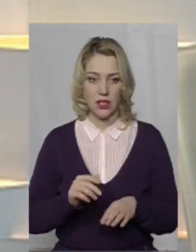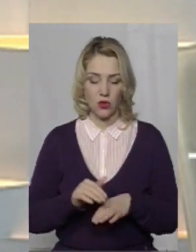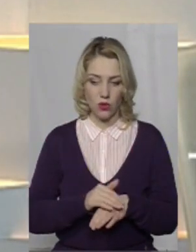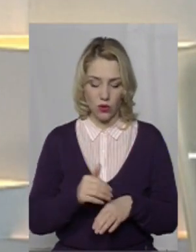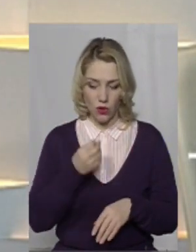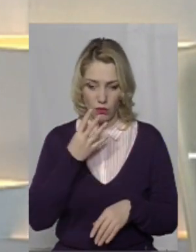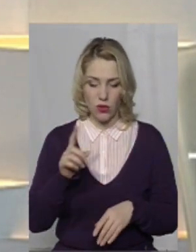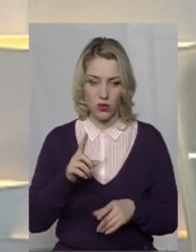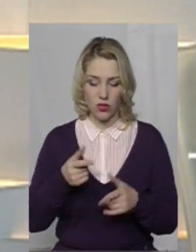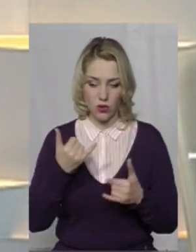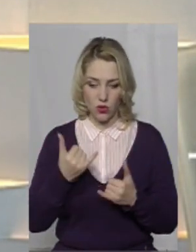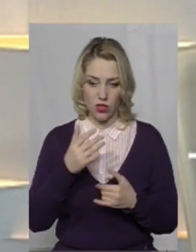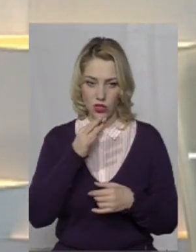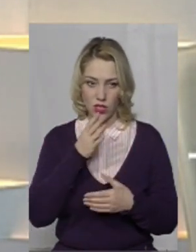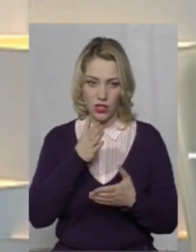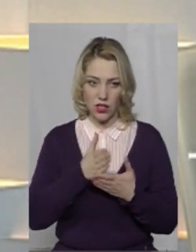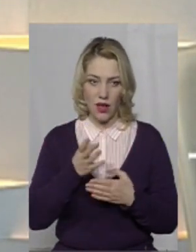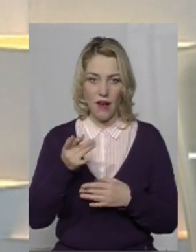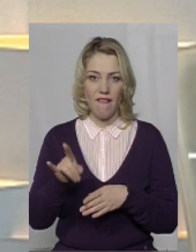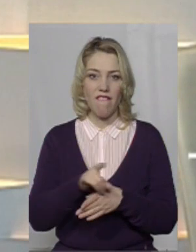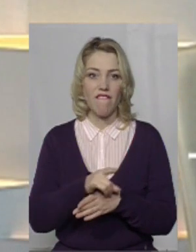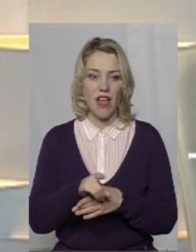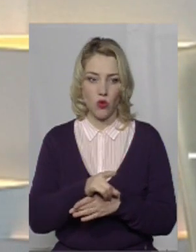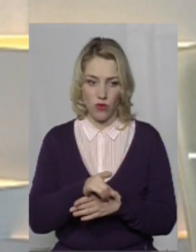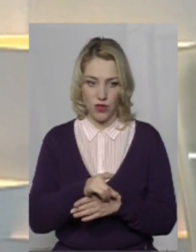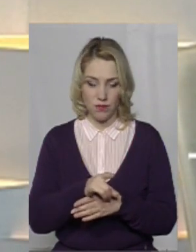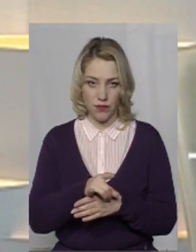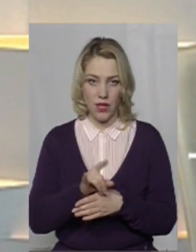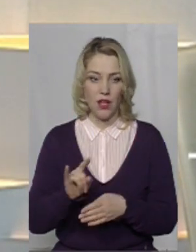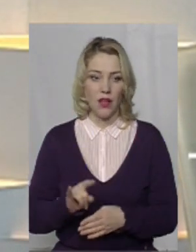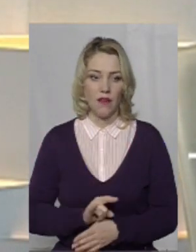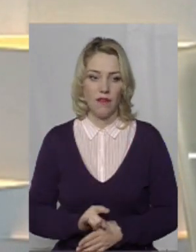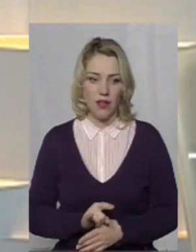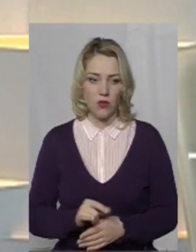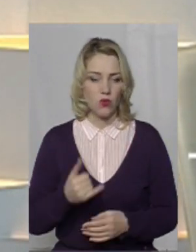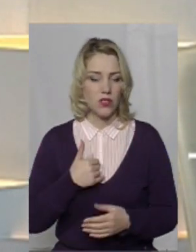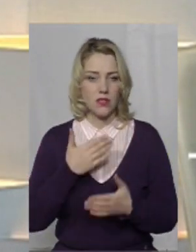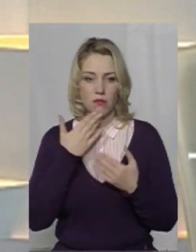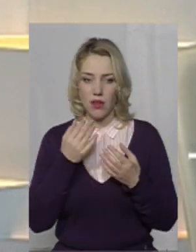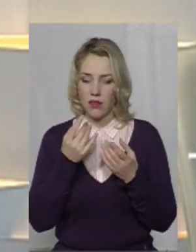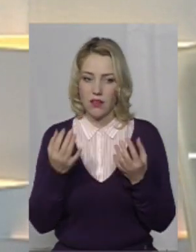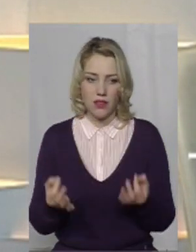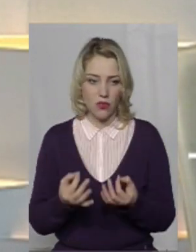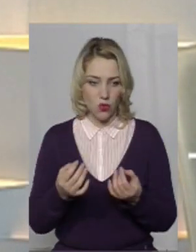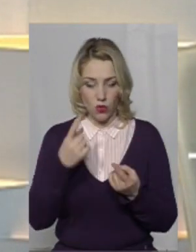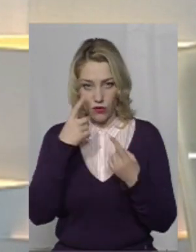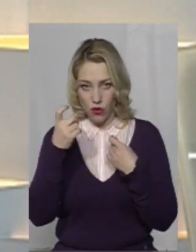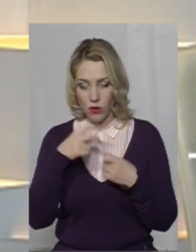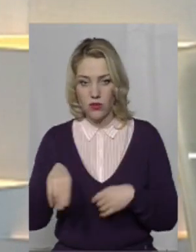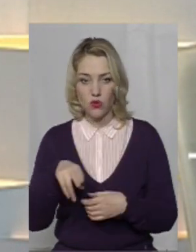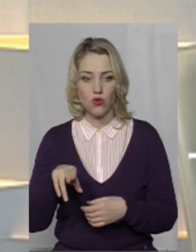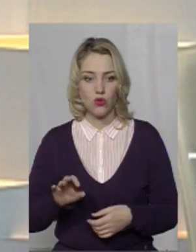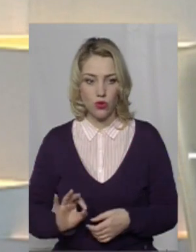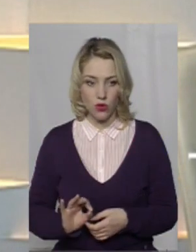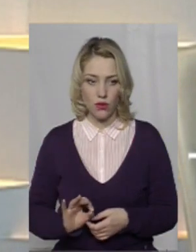добре, що дійсно воно на теперішній час являється фейковим, в нас немає будь-якої інформації щодо